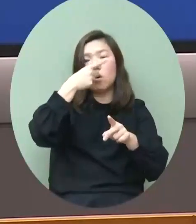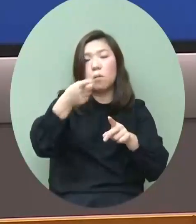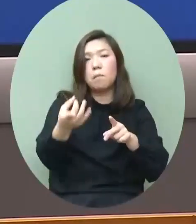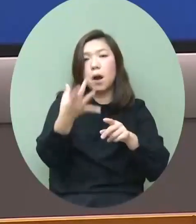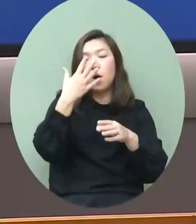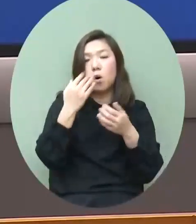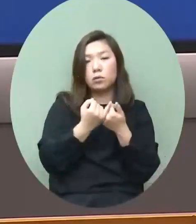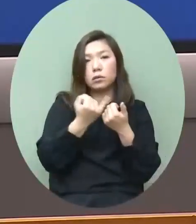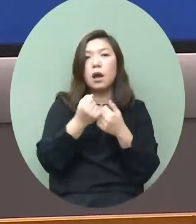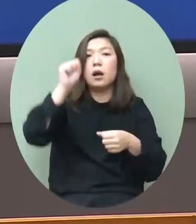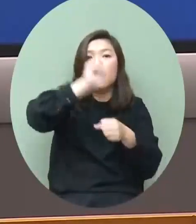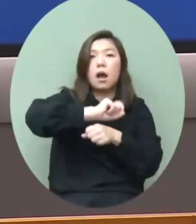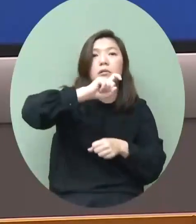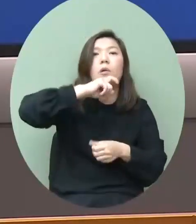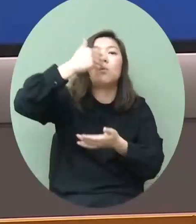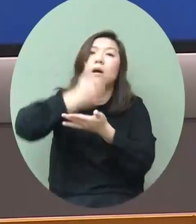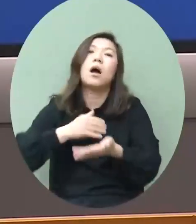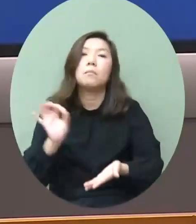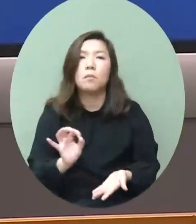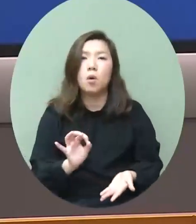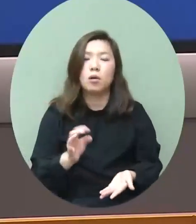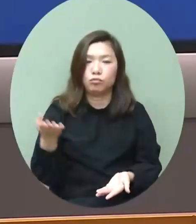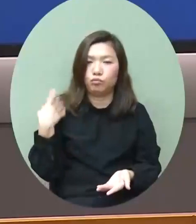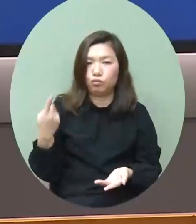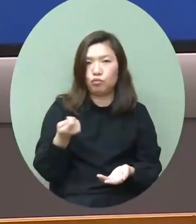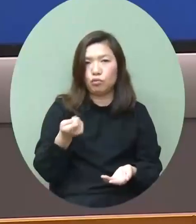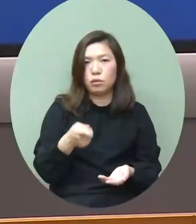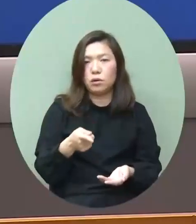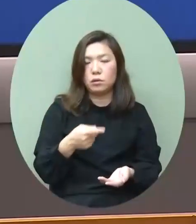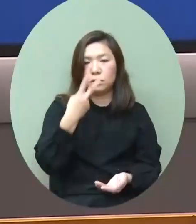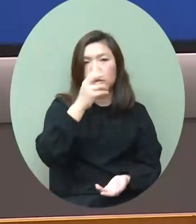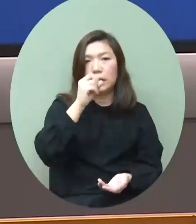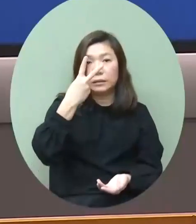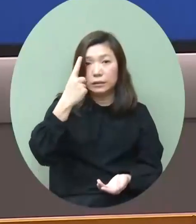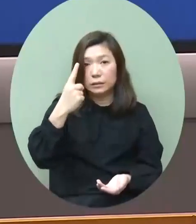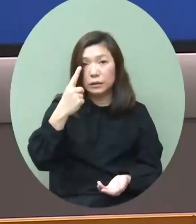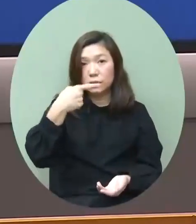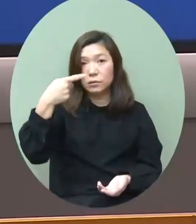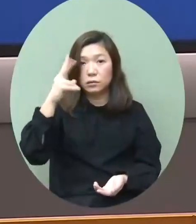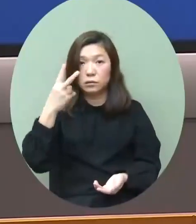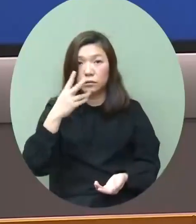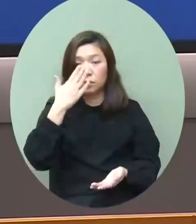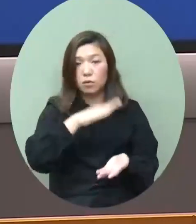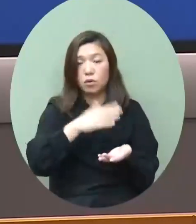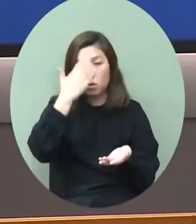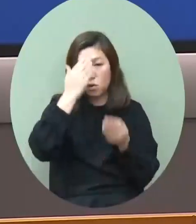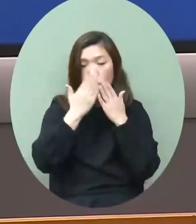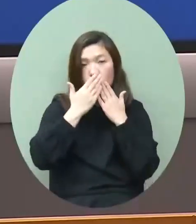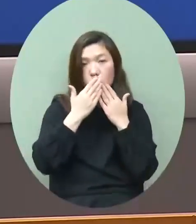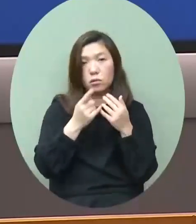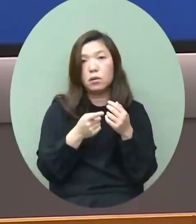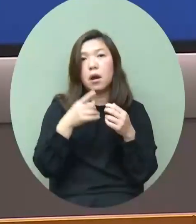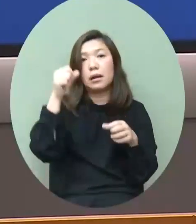是有增無價最近這個學年2021到2022學年是有增無價